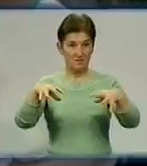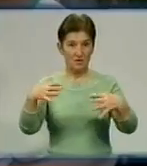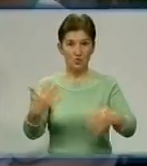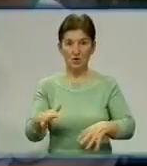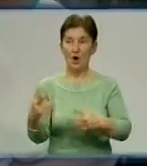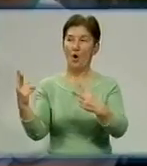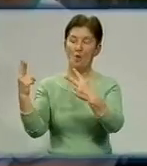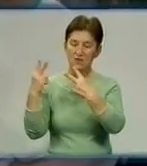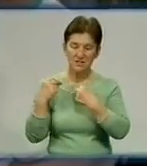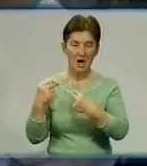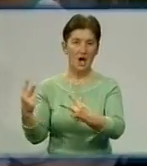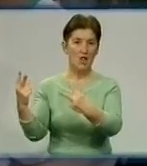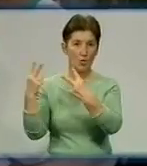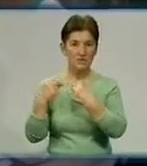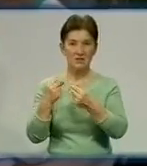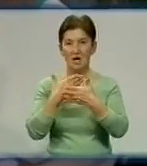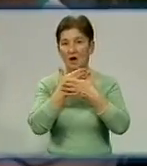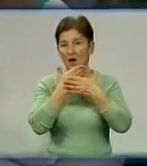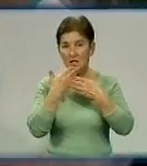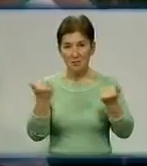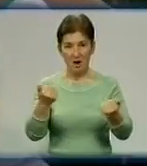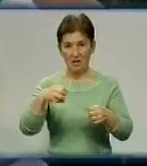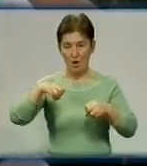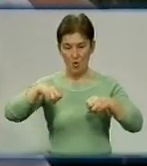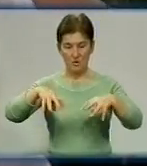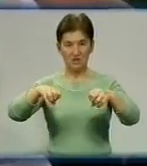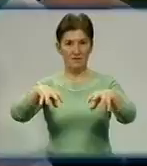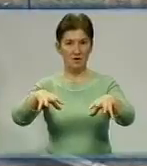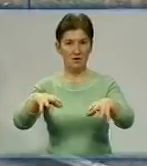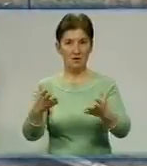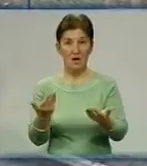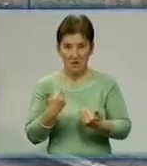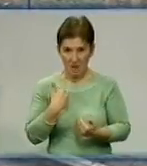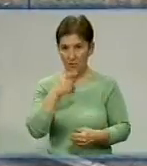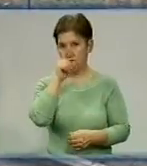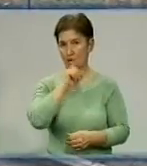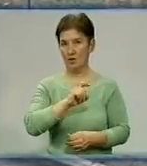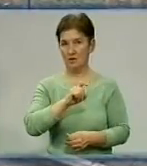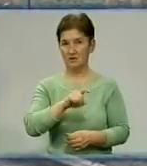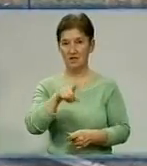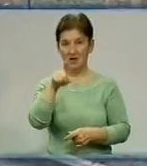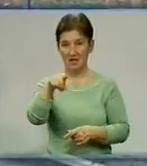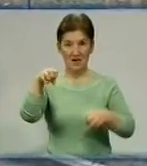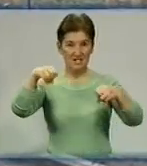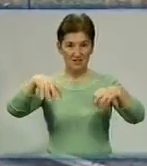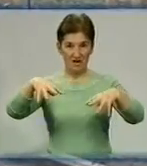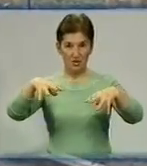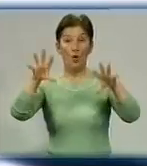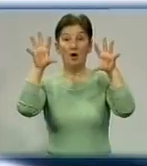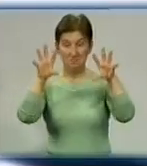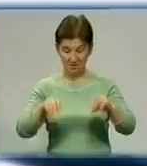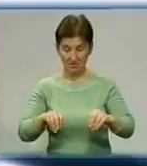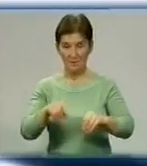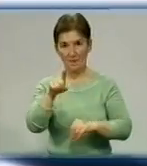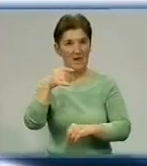мені обіцяли, ну немає його освітлення і нам погано. Коли світла на майданчику зникло, жінка зателефонувала на гарячу